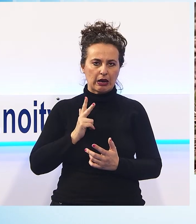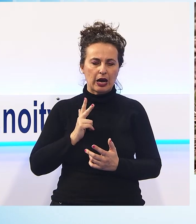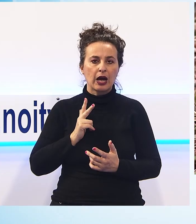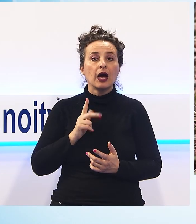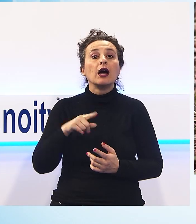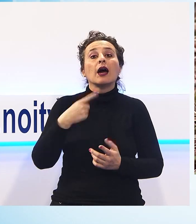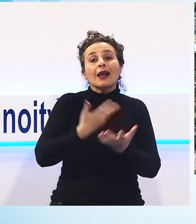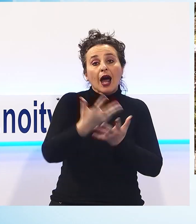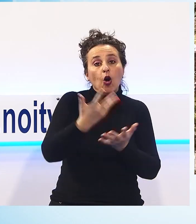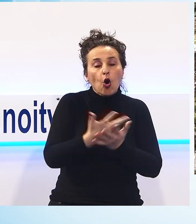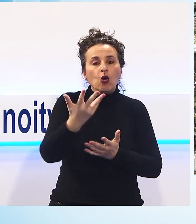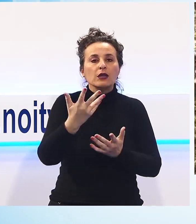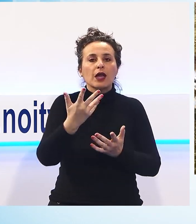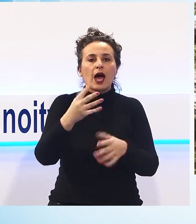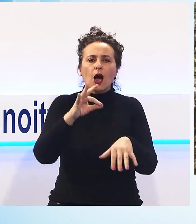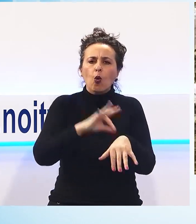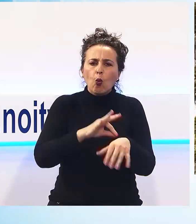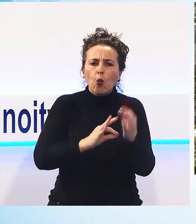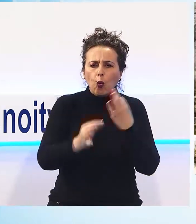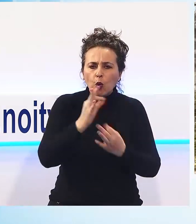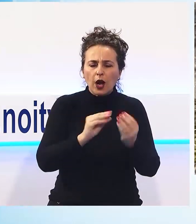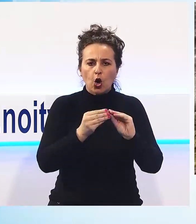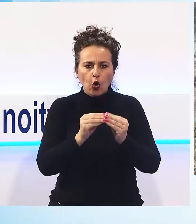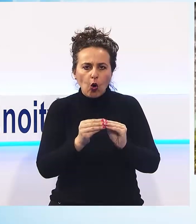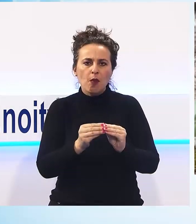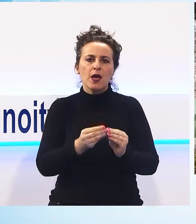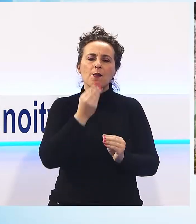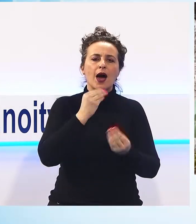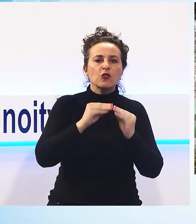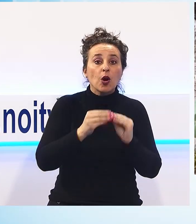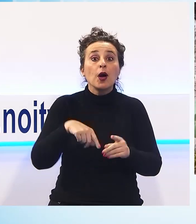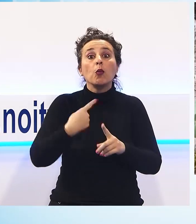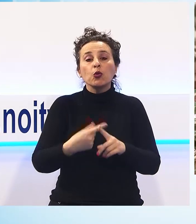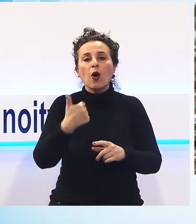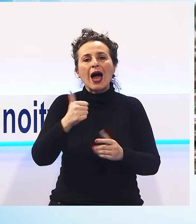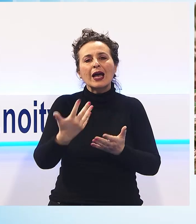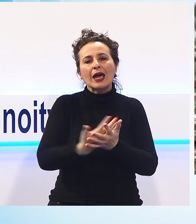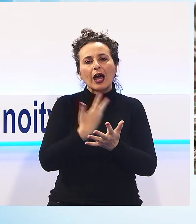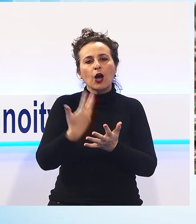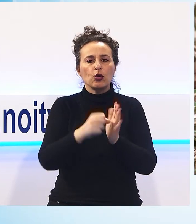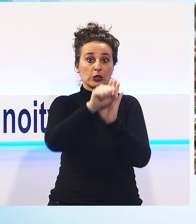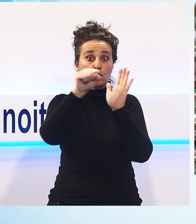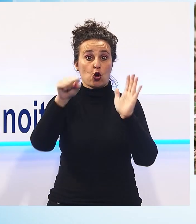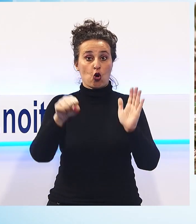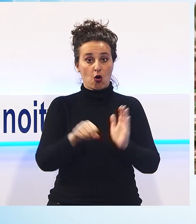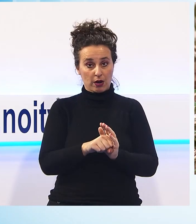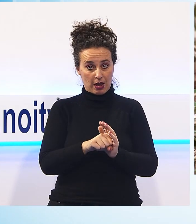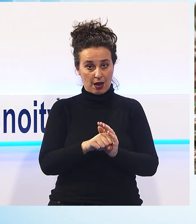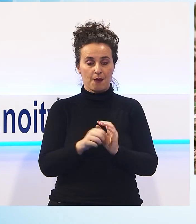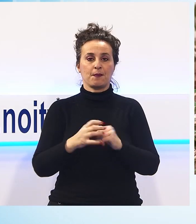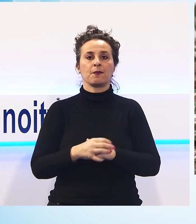con la storia. Oggi sono tante le associazioni che organizzano incontri e passeggiate alla riscoperta del nostro passato.